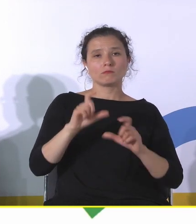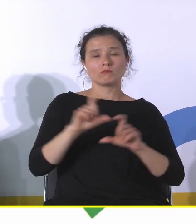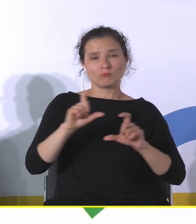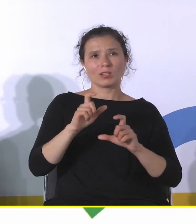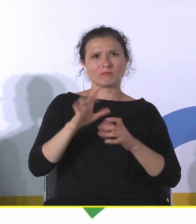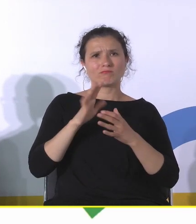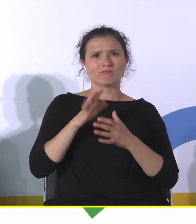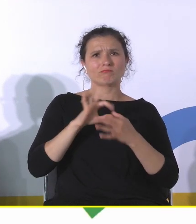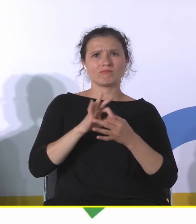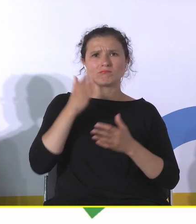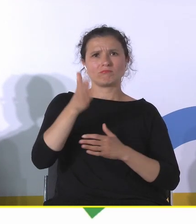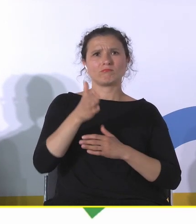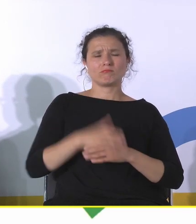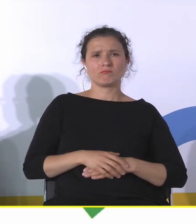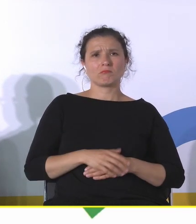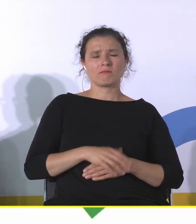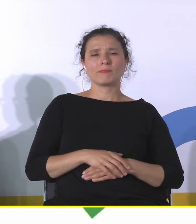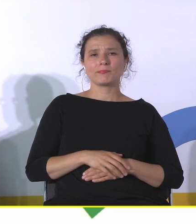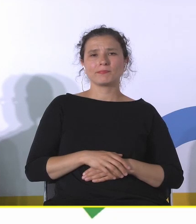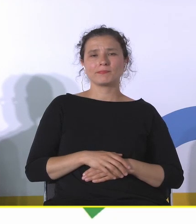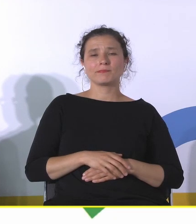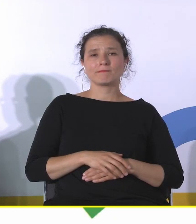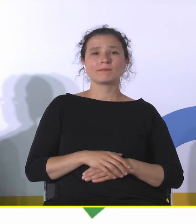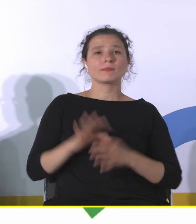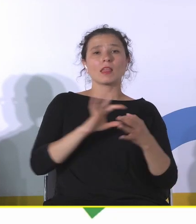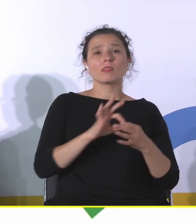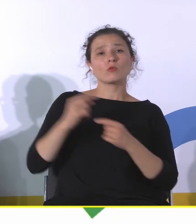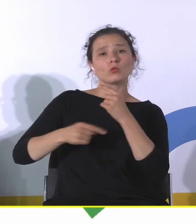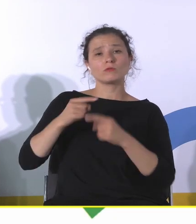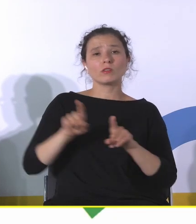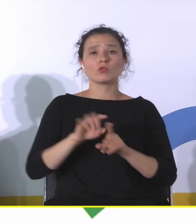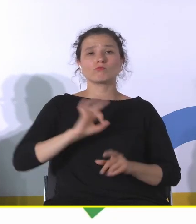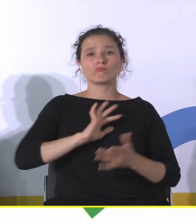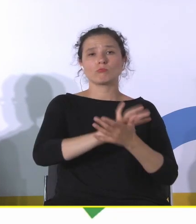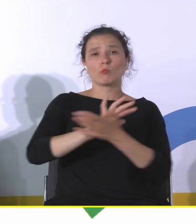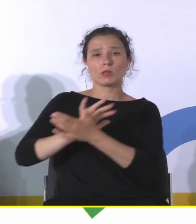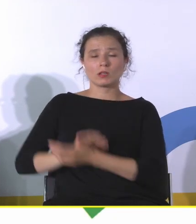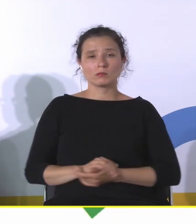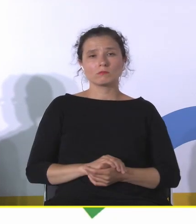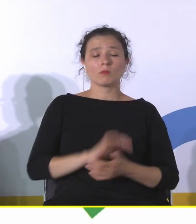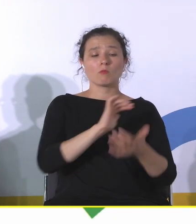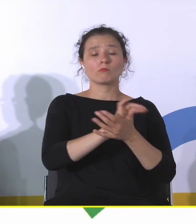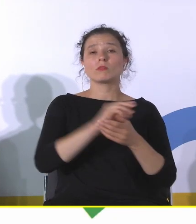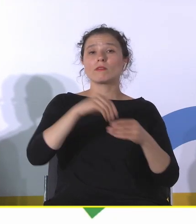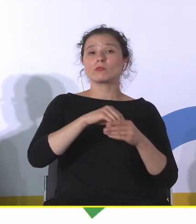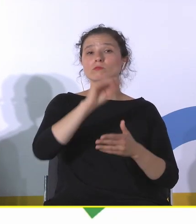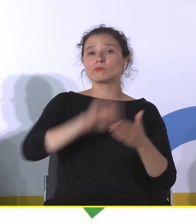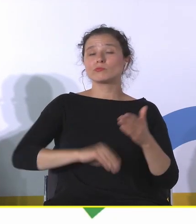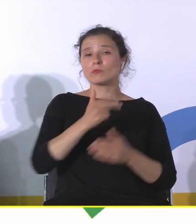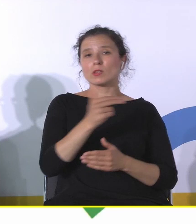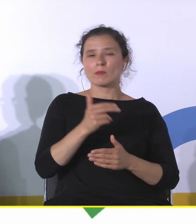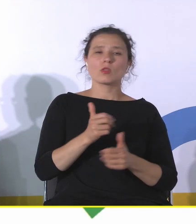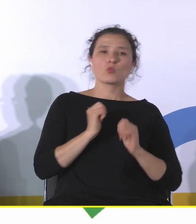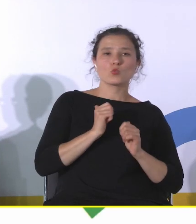powiedziała. Natomiast wracając do samego dziedzictwa i do tej publikacji, ona trochę skupia właśnie kwestie i turystyki, i